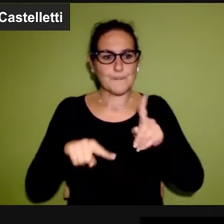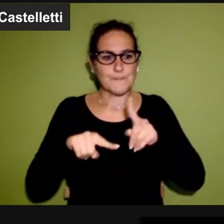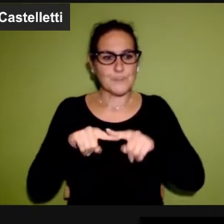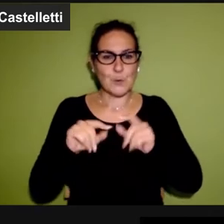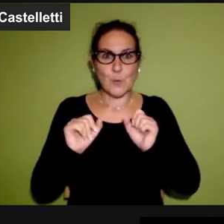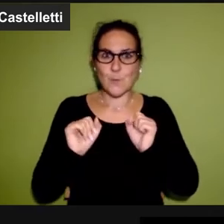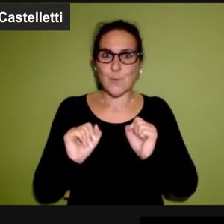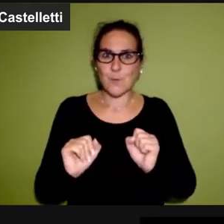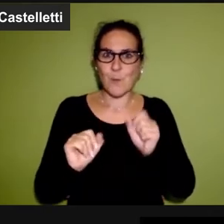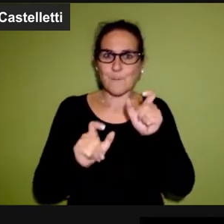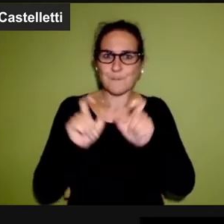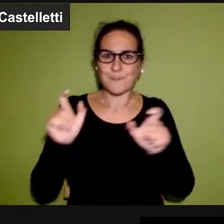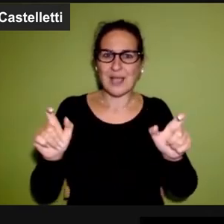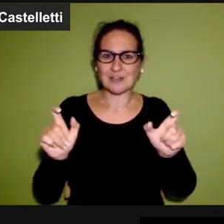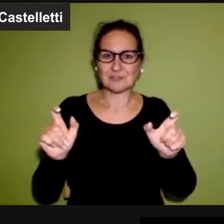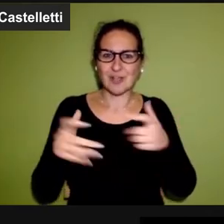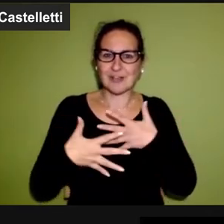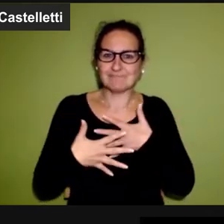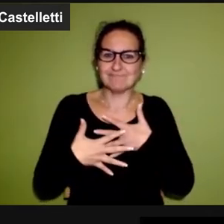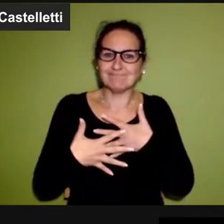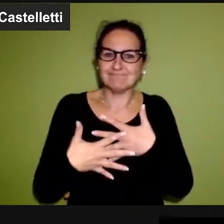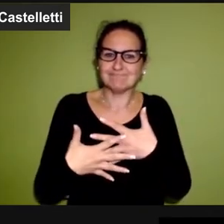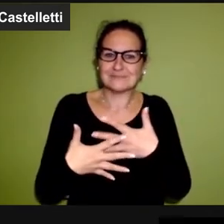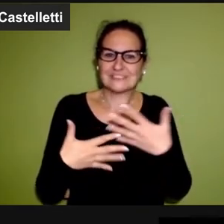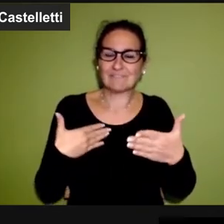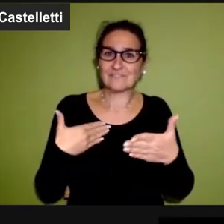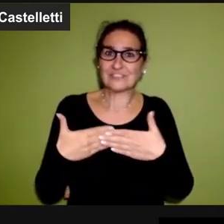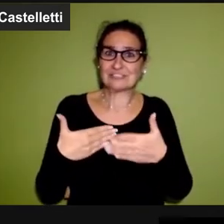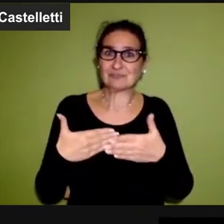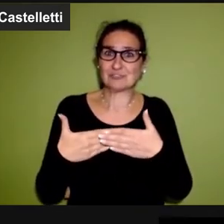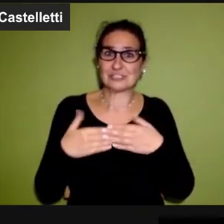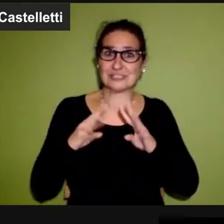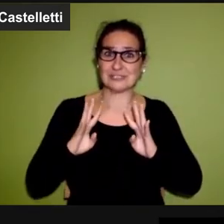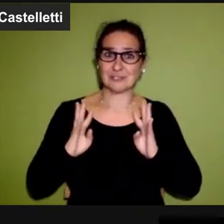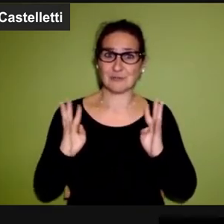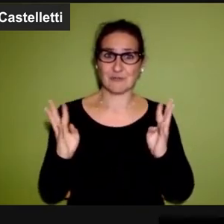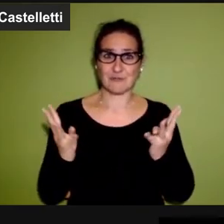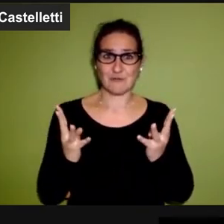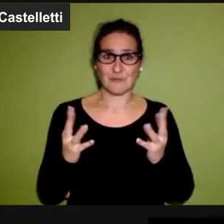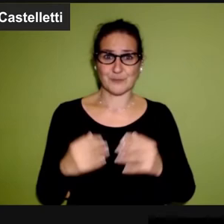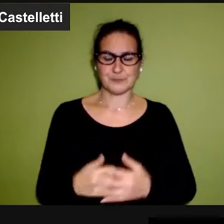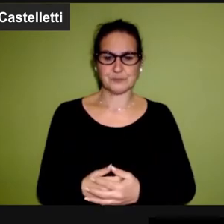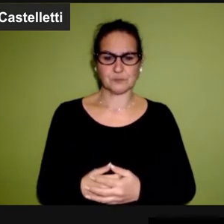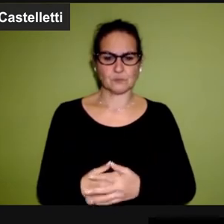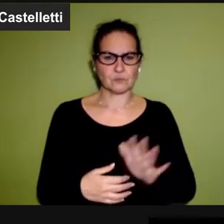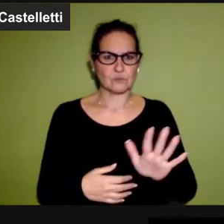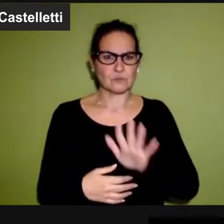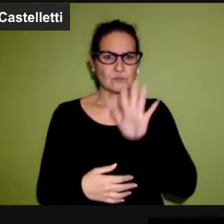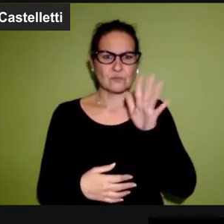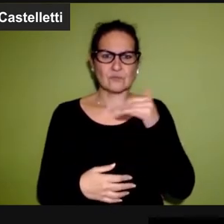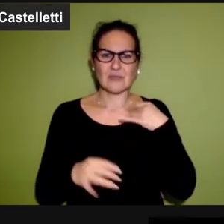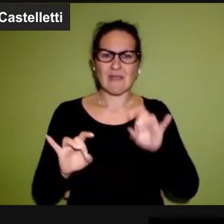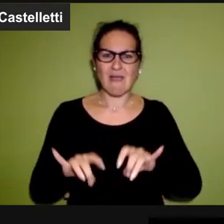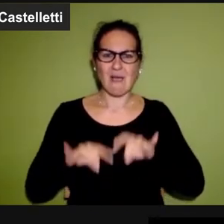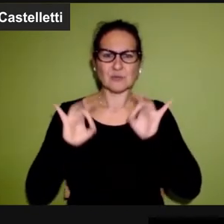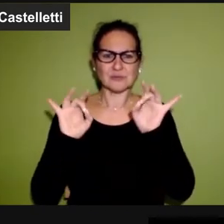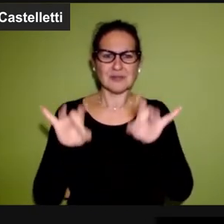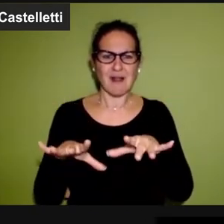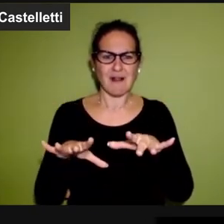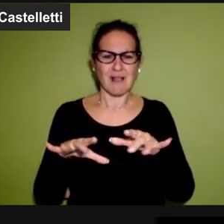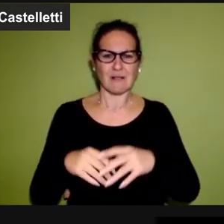le persone più care che stanno vicino a noi. racconto il caso, ora non mi ricordo se di un paziente